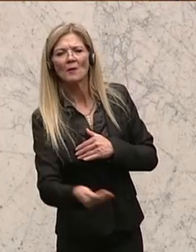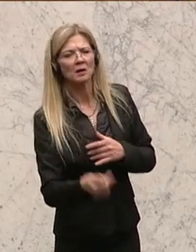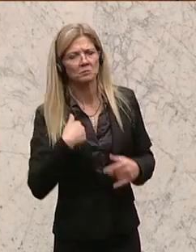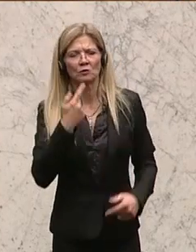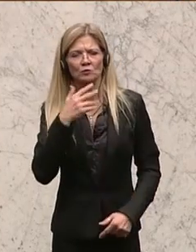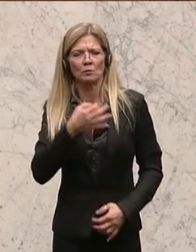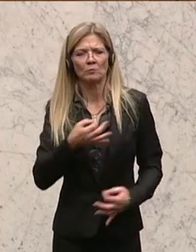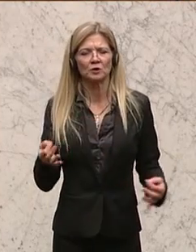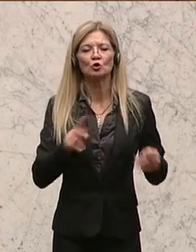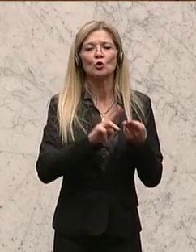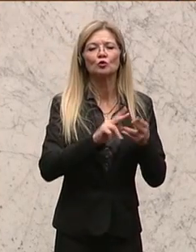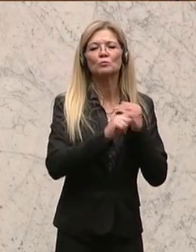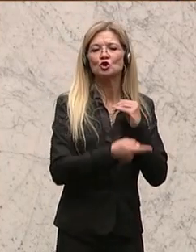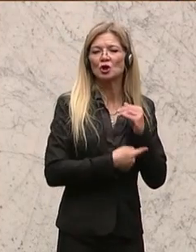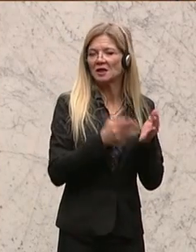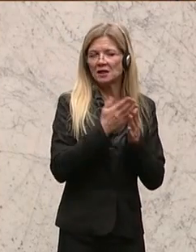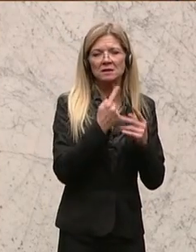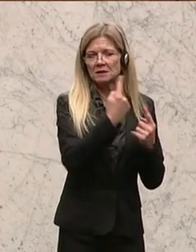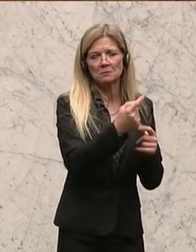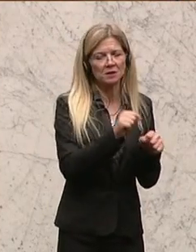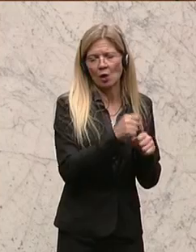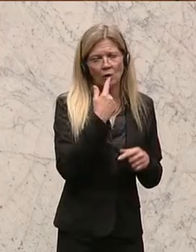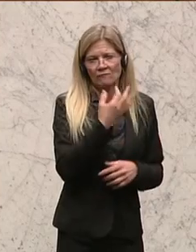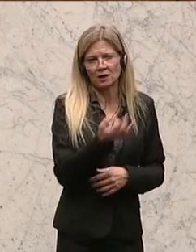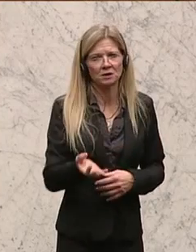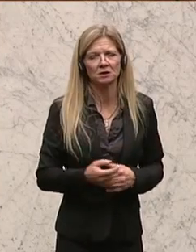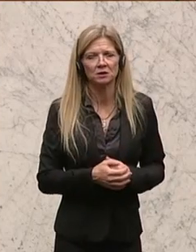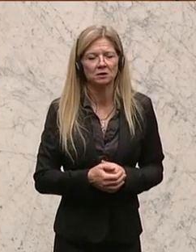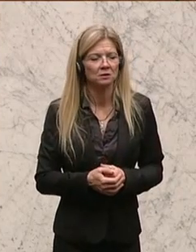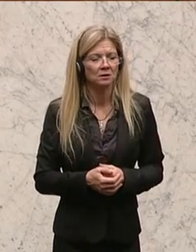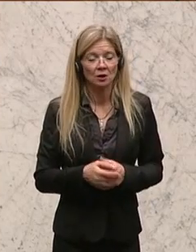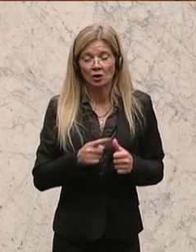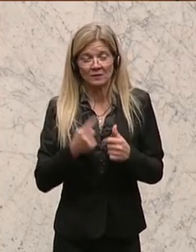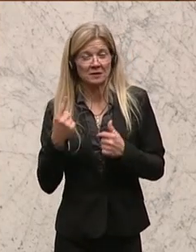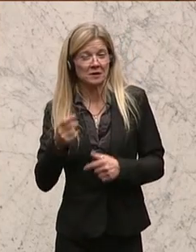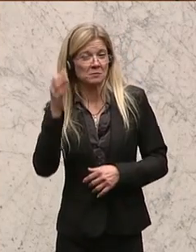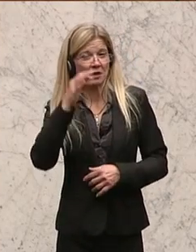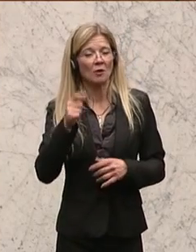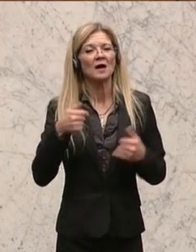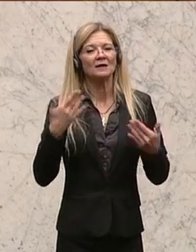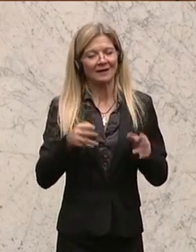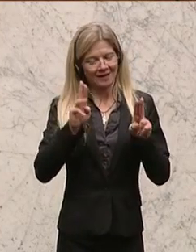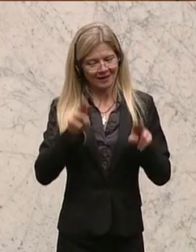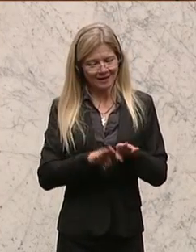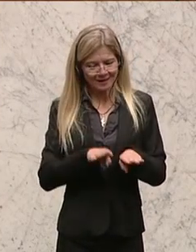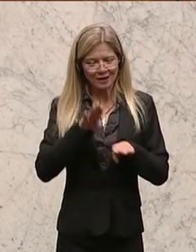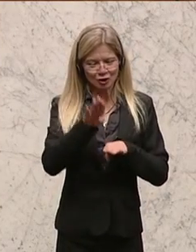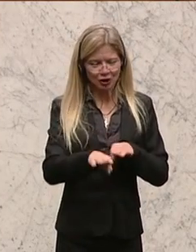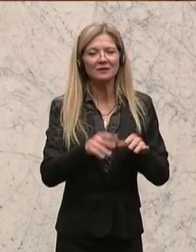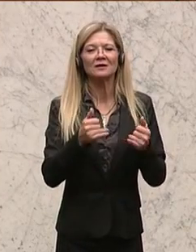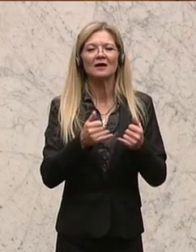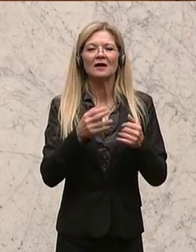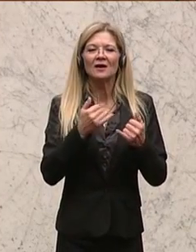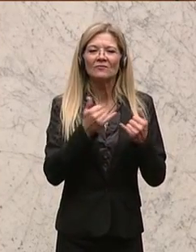Budgetdienst im Übrigen auch nicht. Und wenn Sie glauben, dass sozusagen damit ein Schritt in Richtung Entflechtung von Transferströmen gemacht wird,